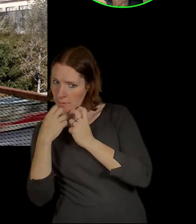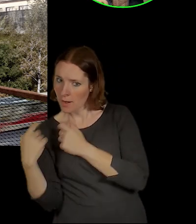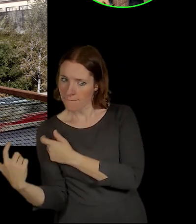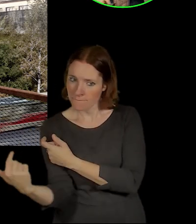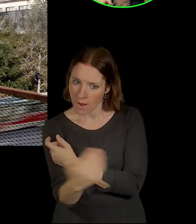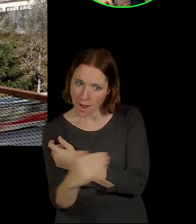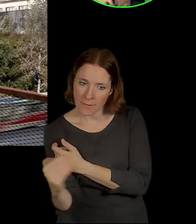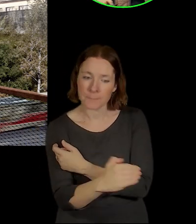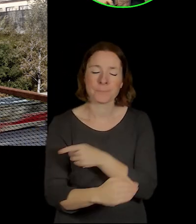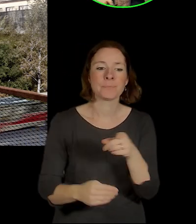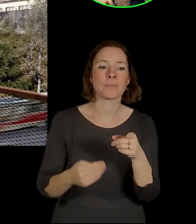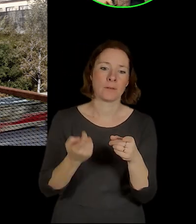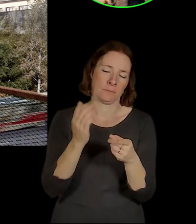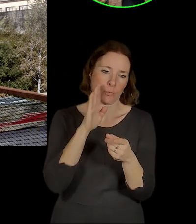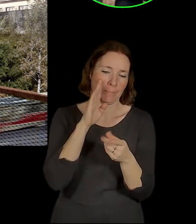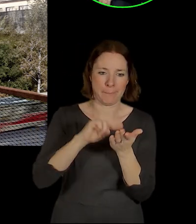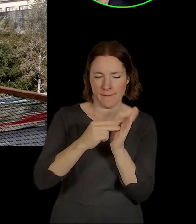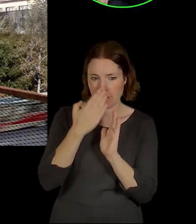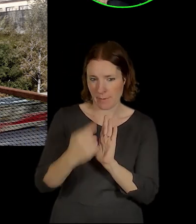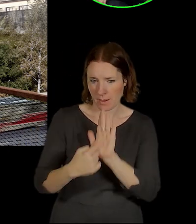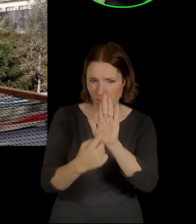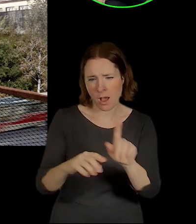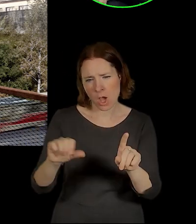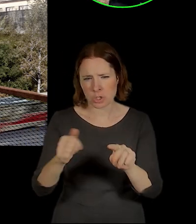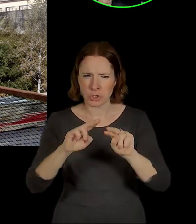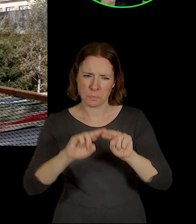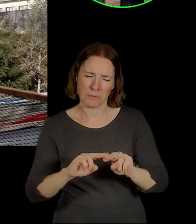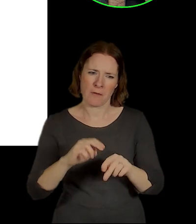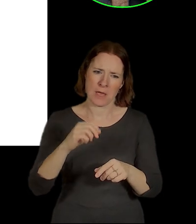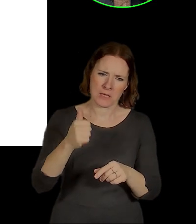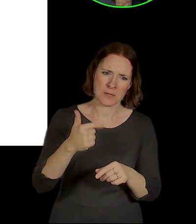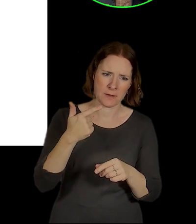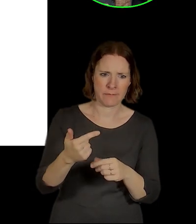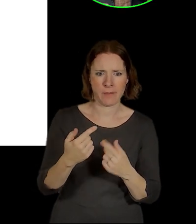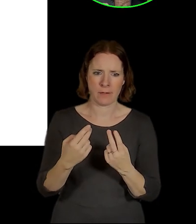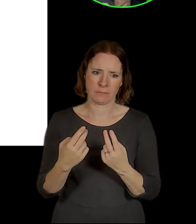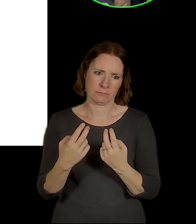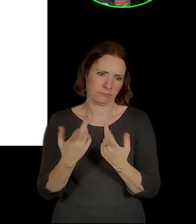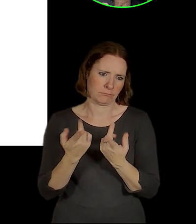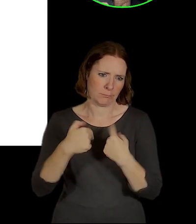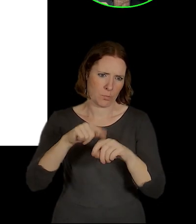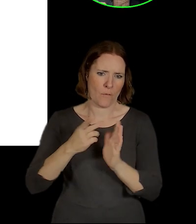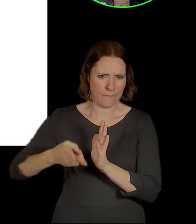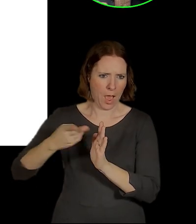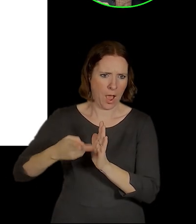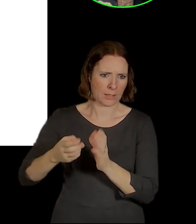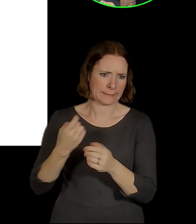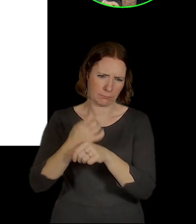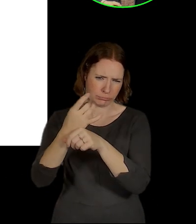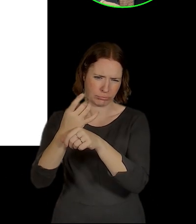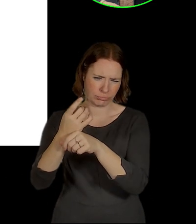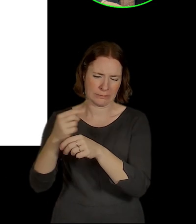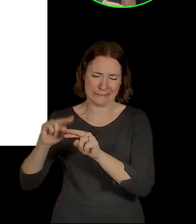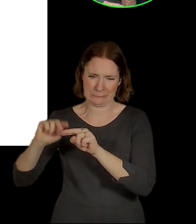také ještě jedna, respektive dvě koleje té vysokorychlostní trati. A tady možná bych